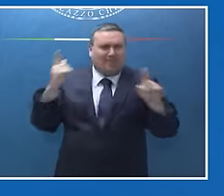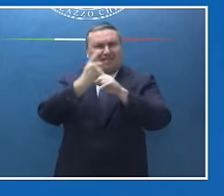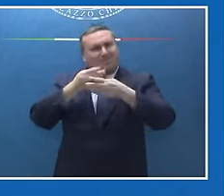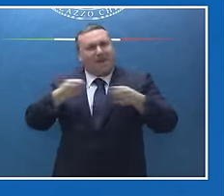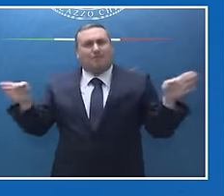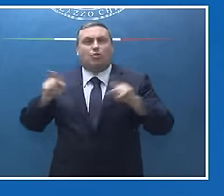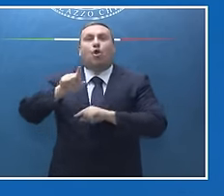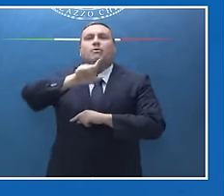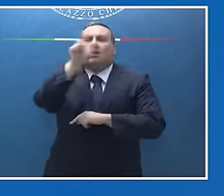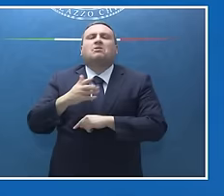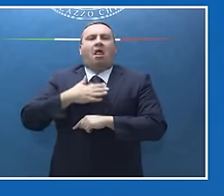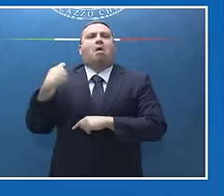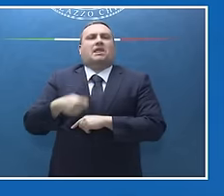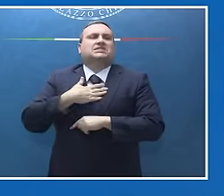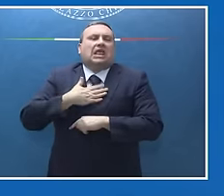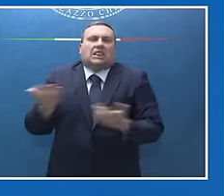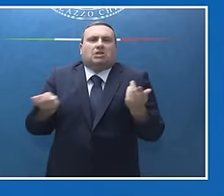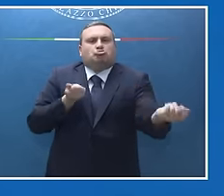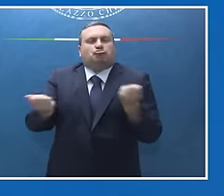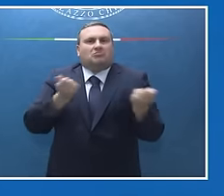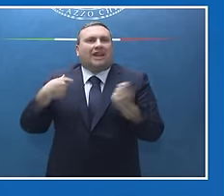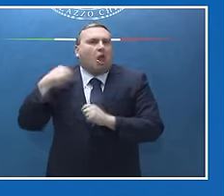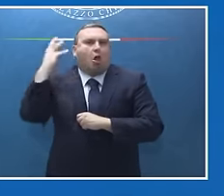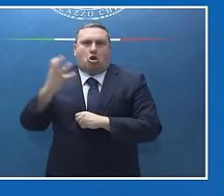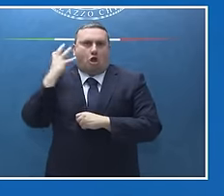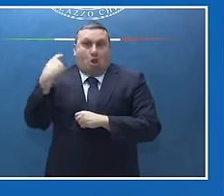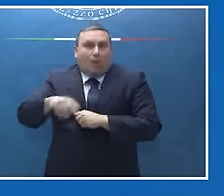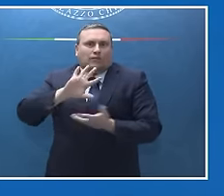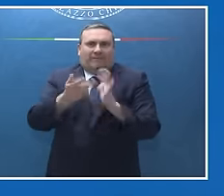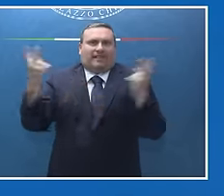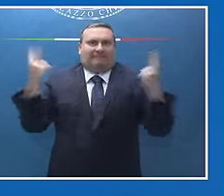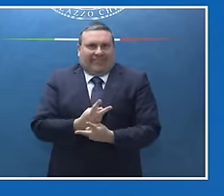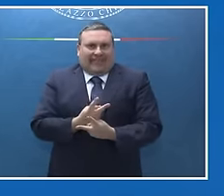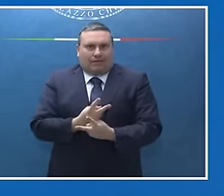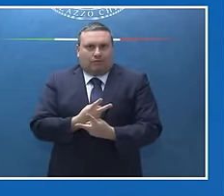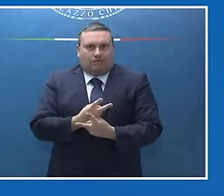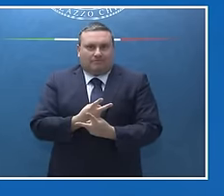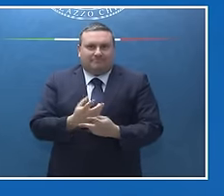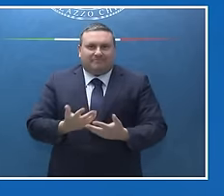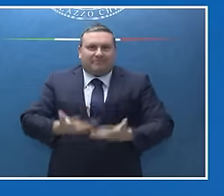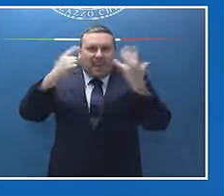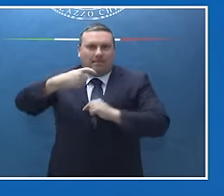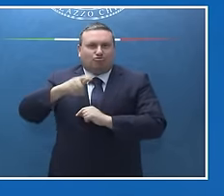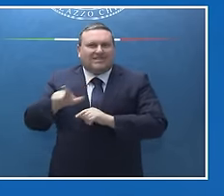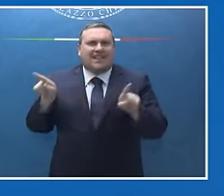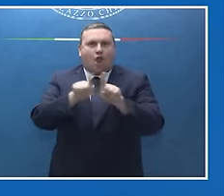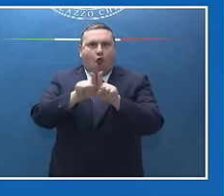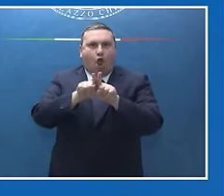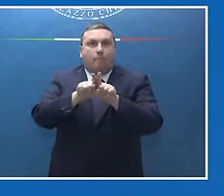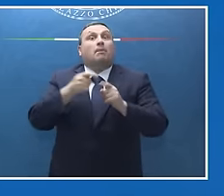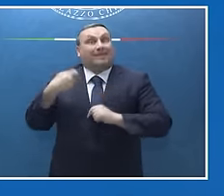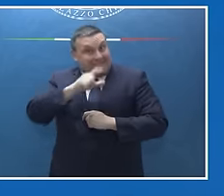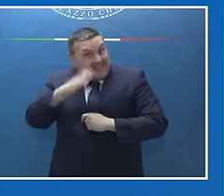italiana. Sono orgogliosa che un racconto completamente diverso sia stato fatto proprio sotto Presidenza